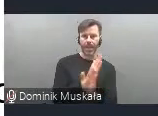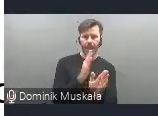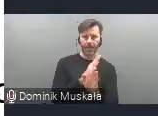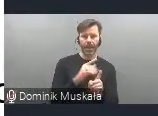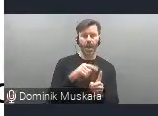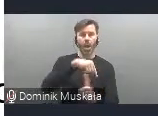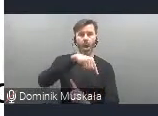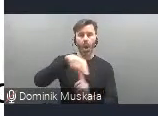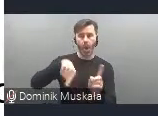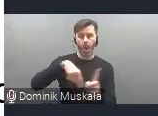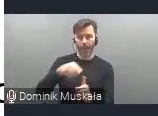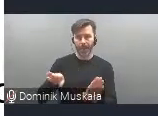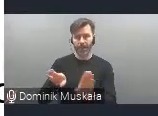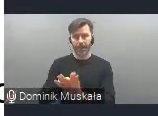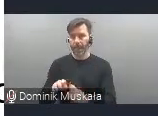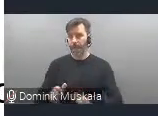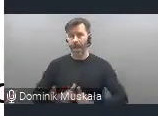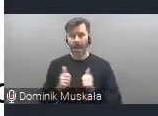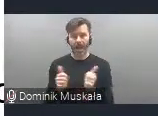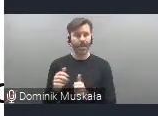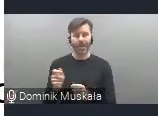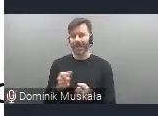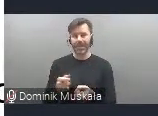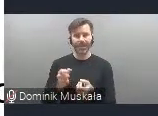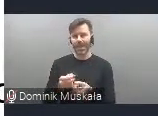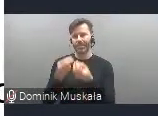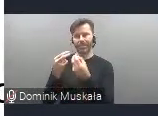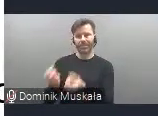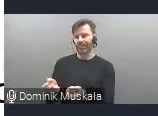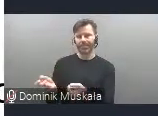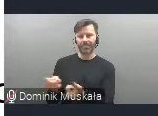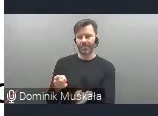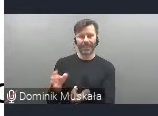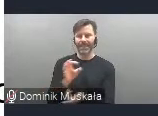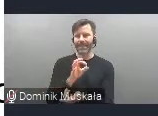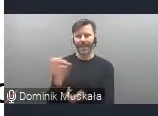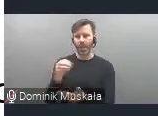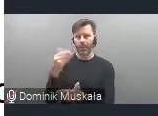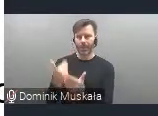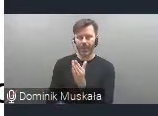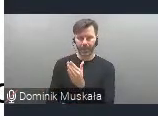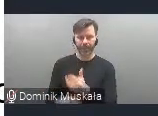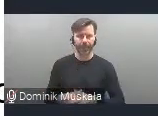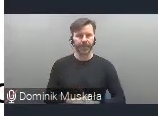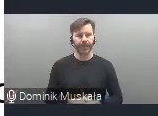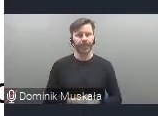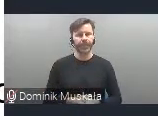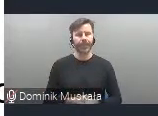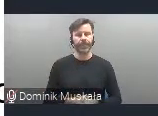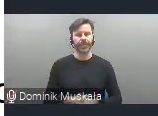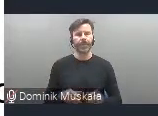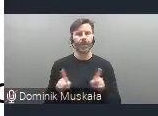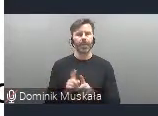wykorzystanie zasobów bez marnowania, ograniczenie zaniższeń i bioróżnorodność i także włączanie